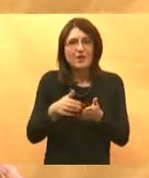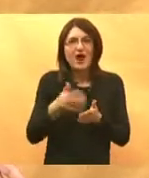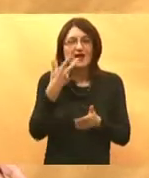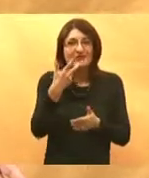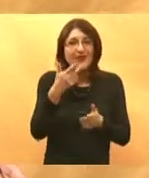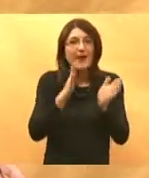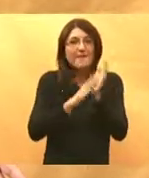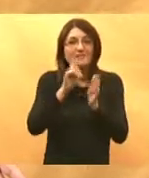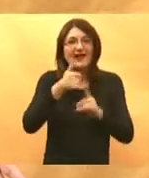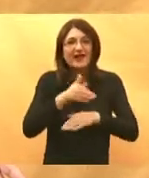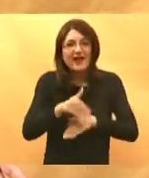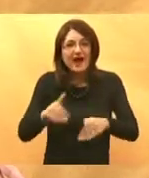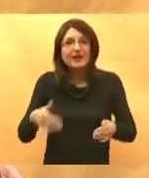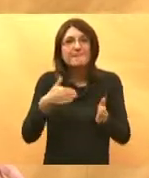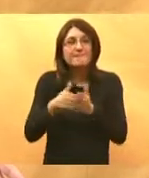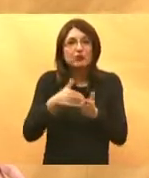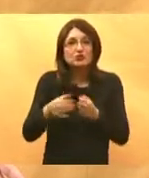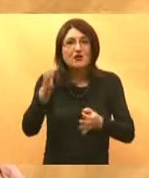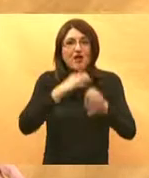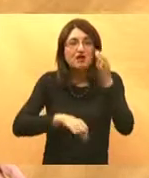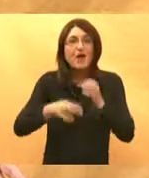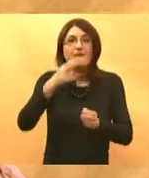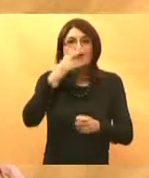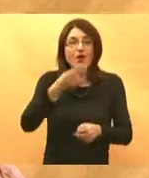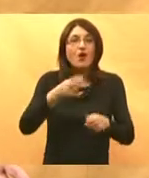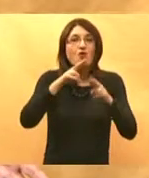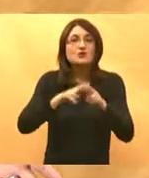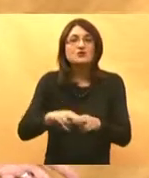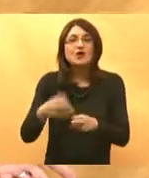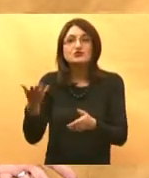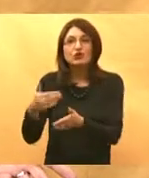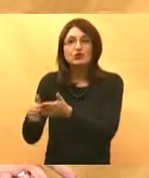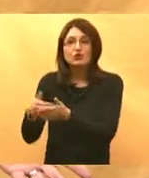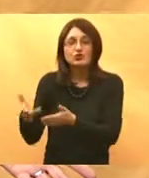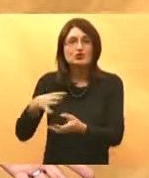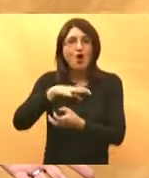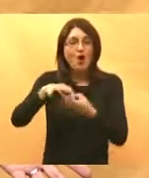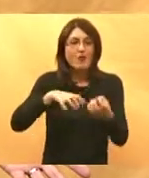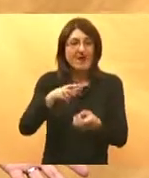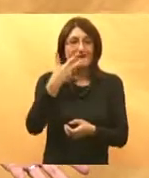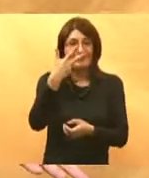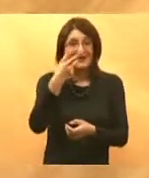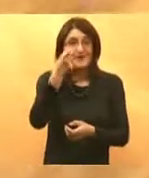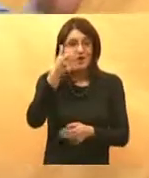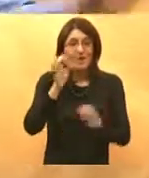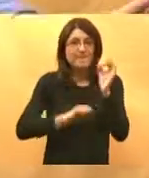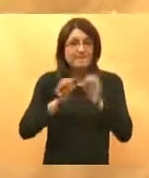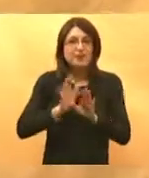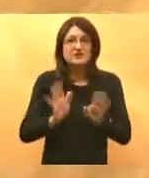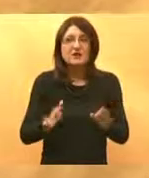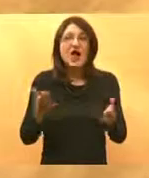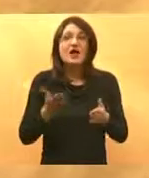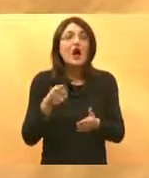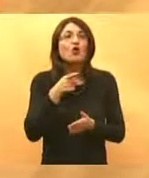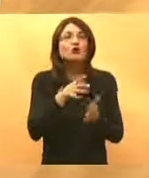kuna je potrošnja ljekova a pogledajte šta troši ostali dio proračuna odnosno obiteljska medicina je 3,5% proračuna i slično kako